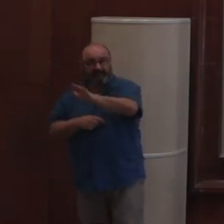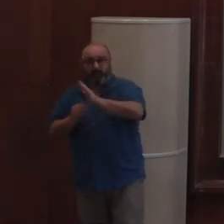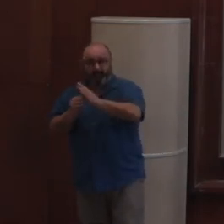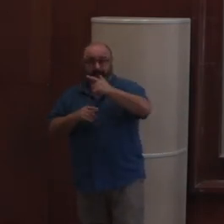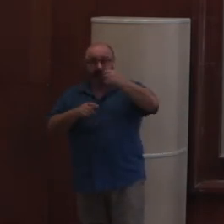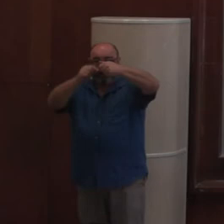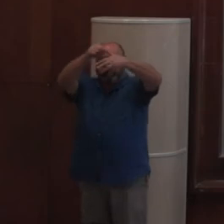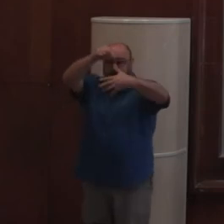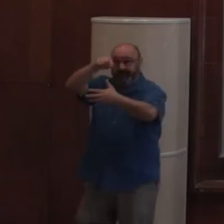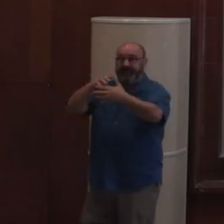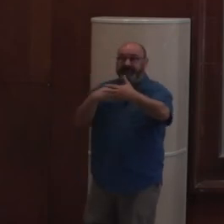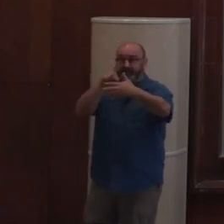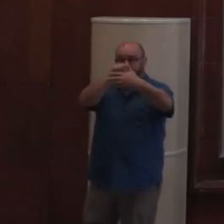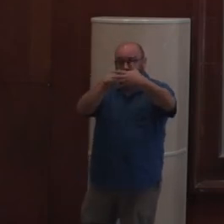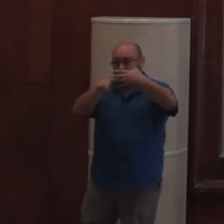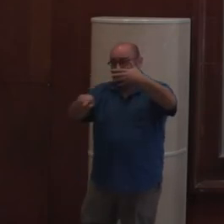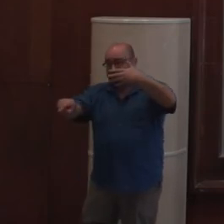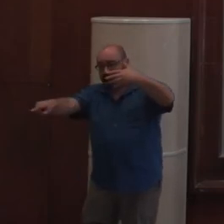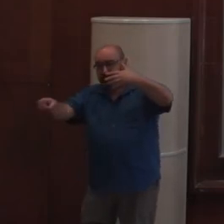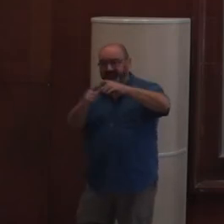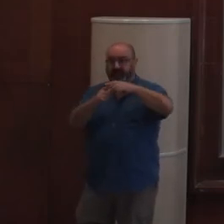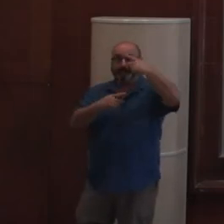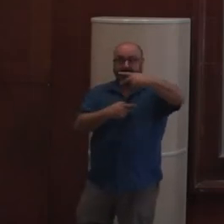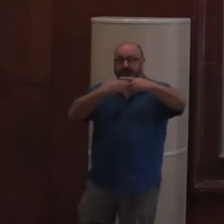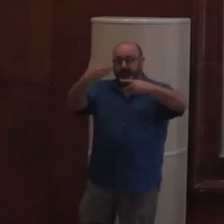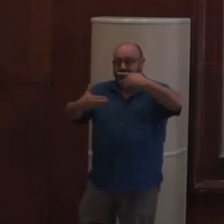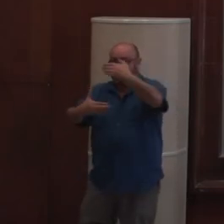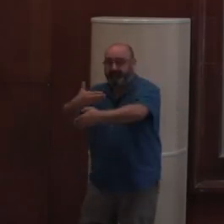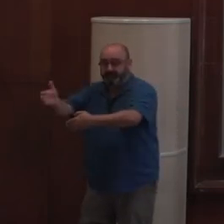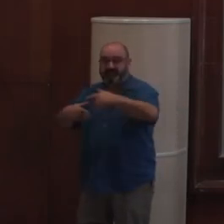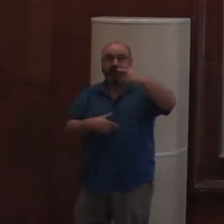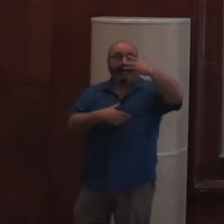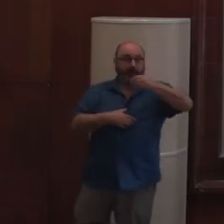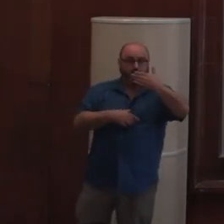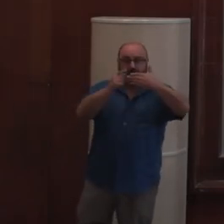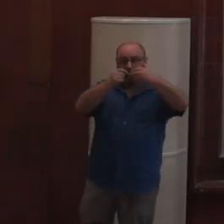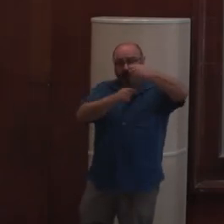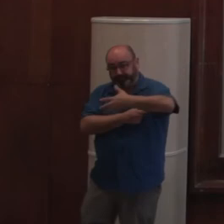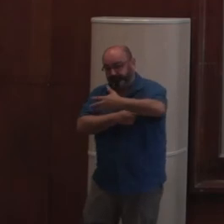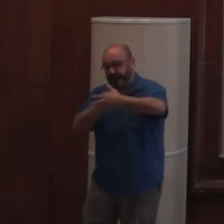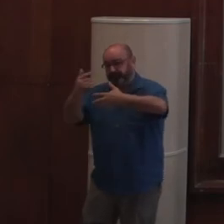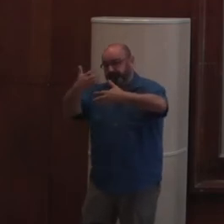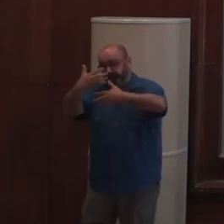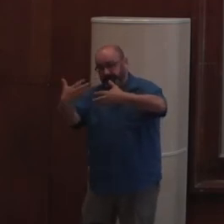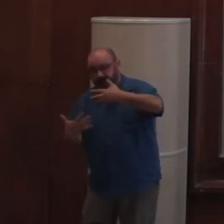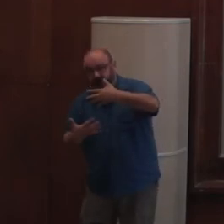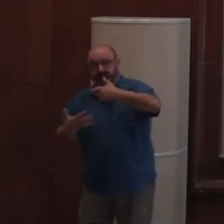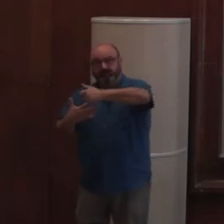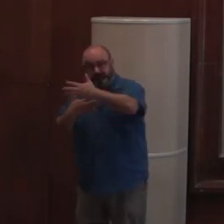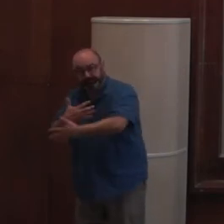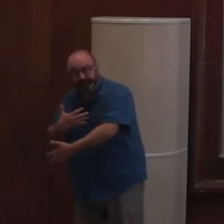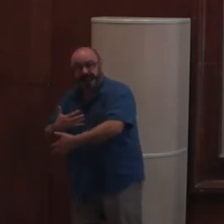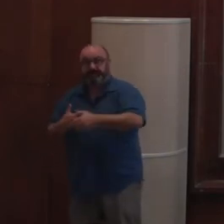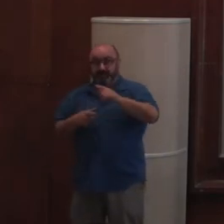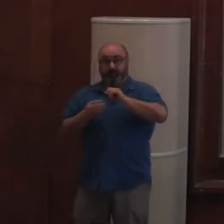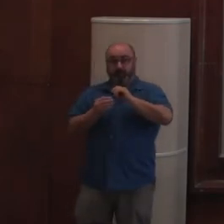de faire des arbres d'information, des pages qui sont reliées. On part de la page d'accueil et puis, il y un arbre. Et puis, on peut passer à un autre site et il y a encore un arbre. tout ça,